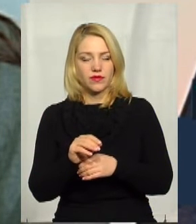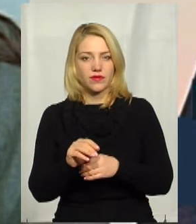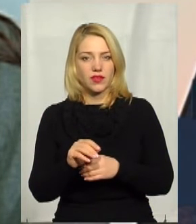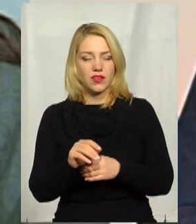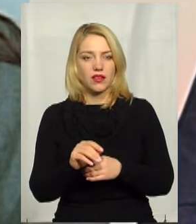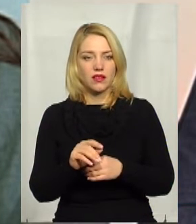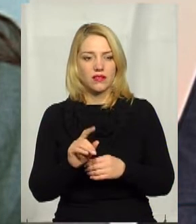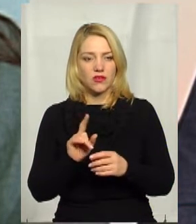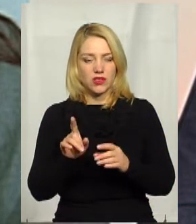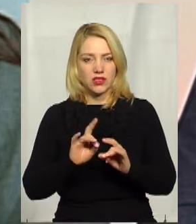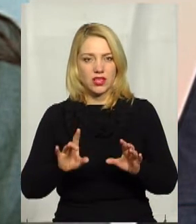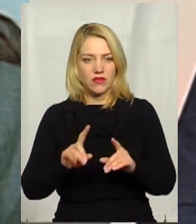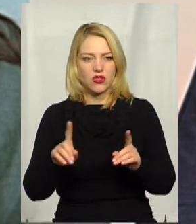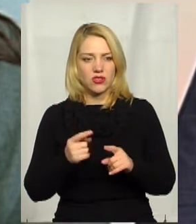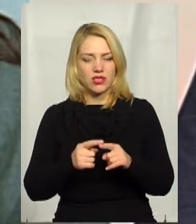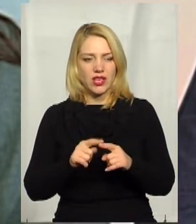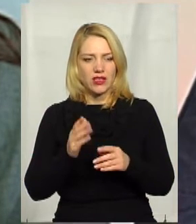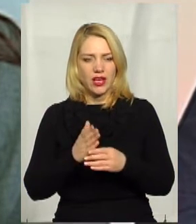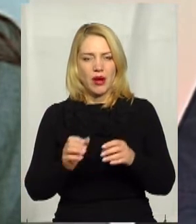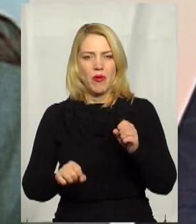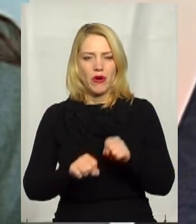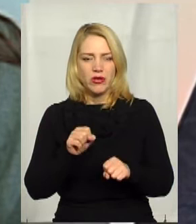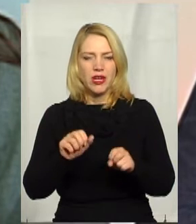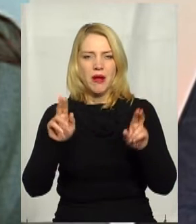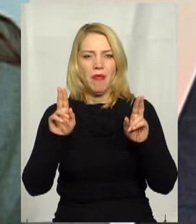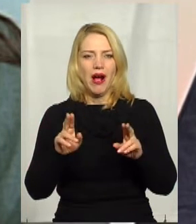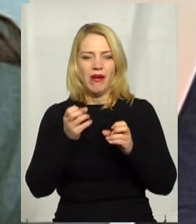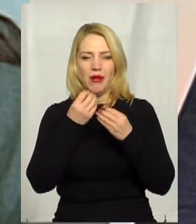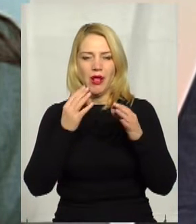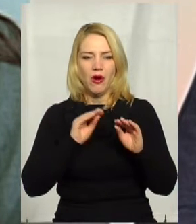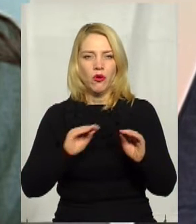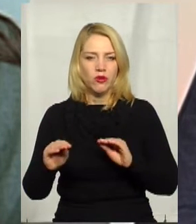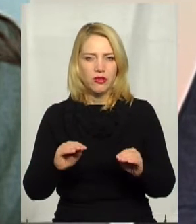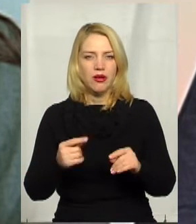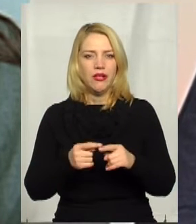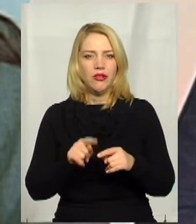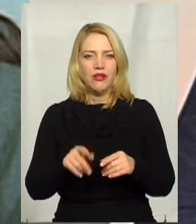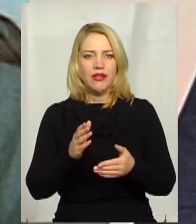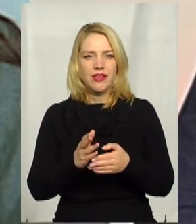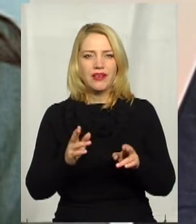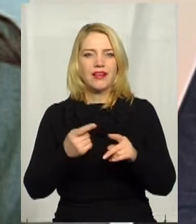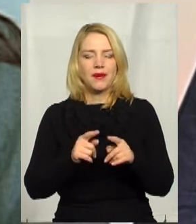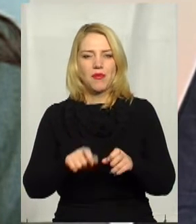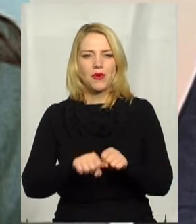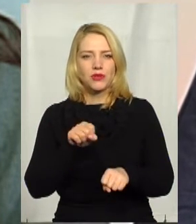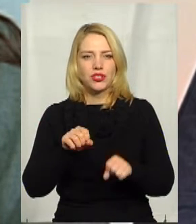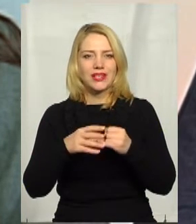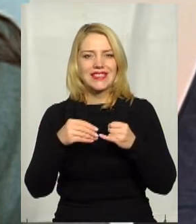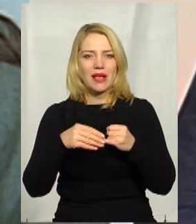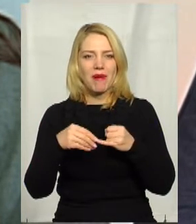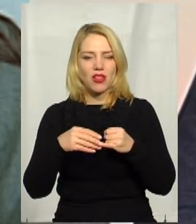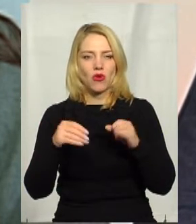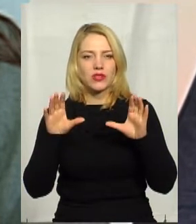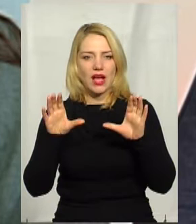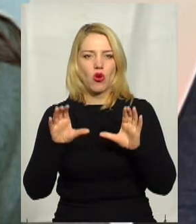яка заявила, що це йде порушення права благоустрою. Тут більше того, йде порушення вимог земельного законодавства,